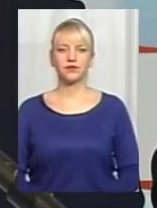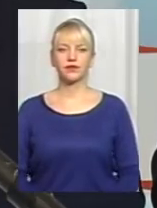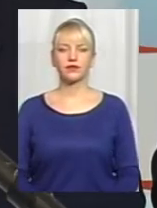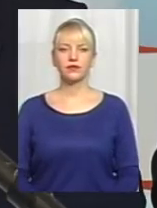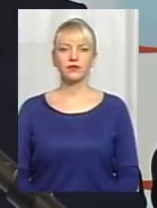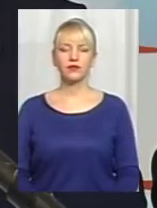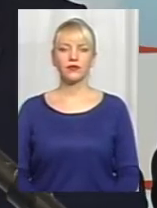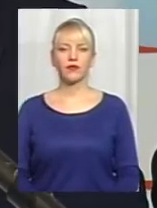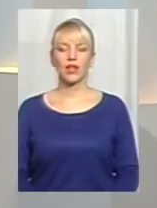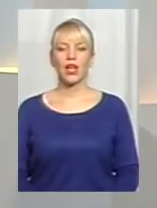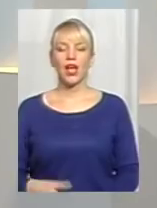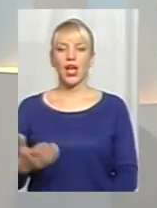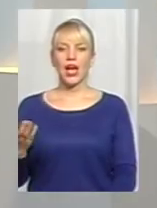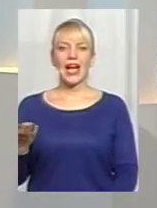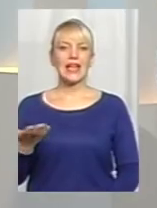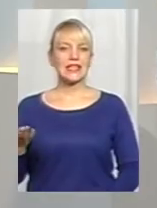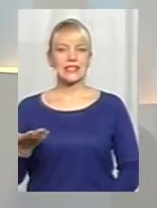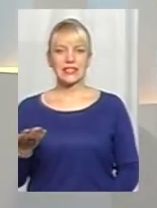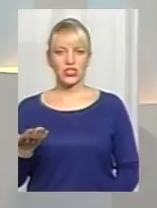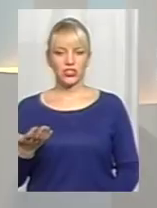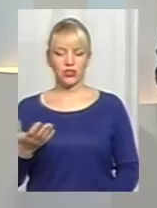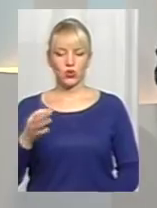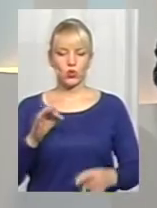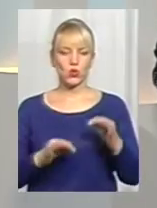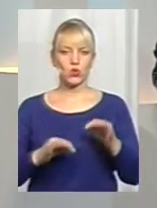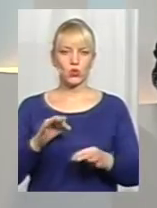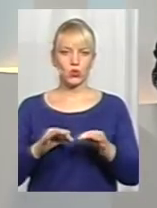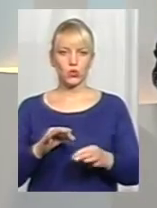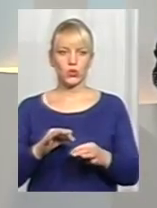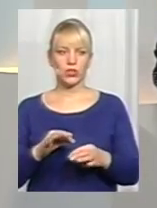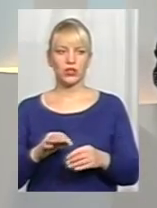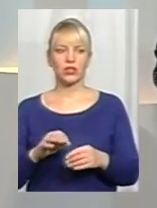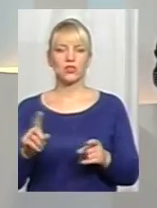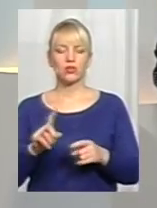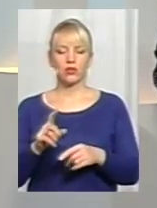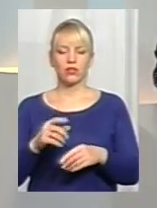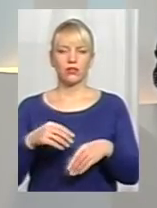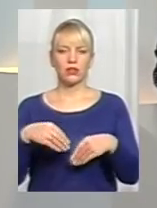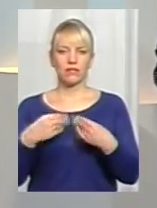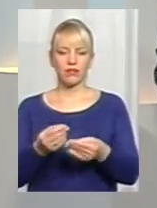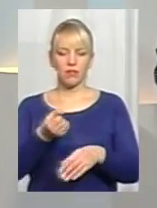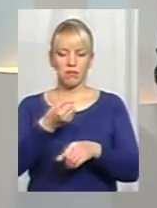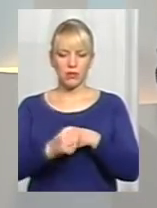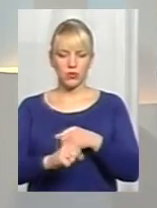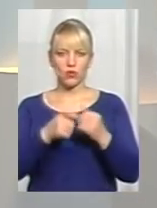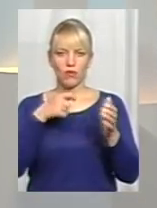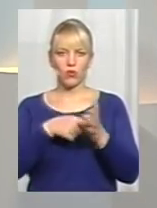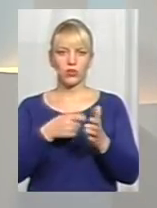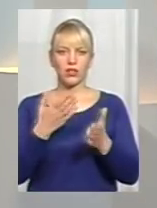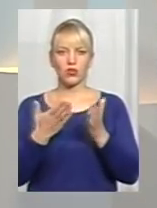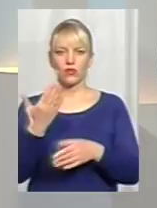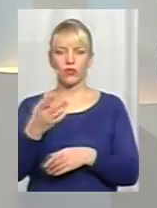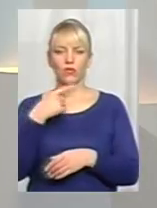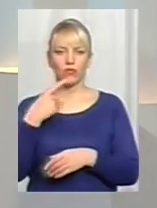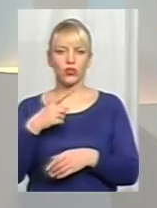А чим мотивувався суд, коли все ж таки призначав примусове годування, якщо ви говорите, що майже всі